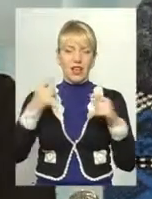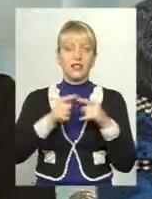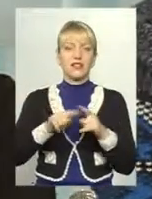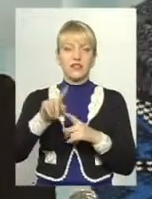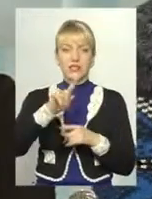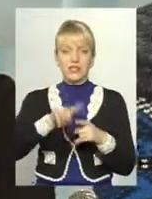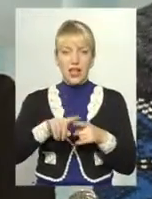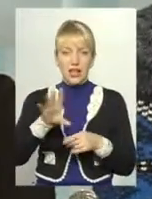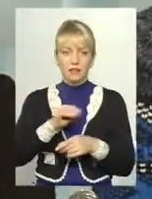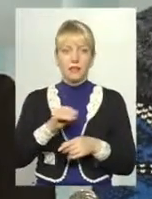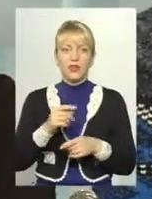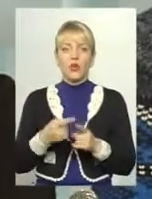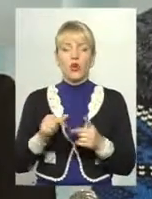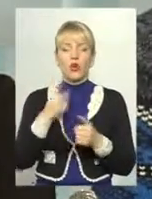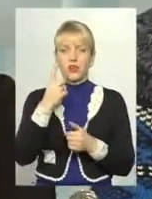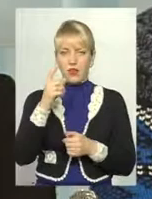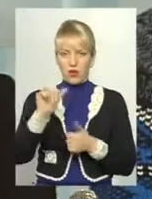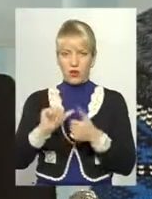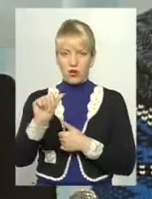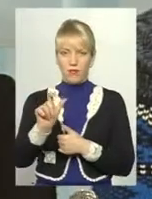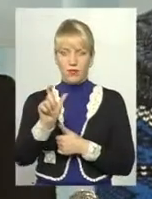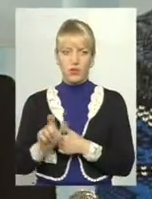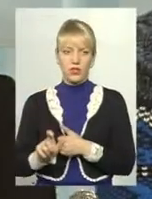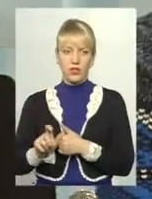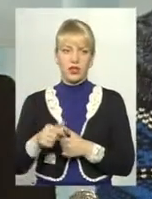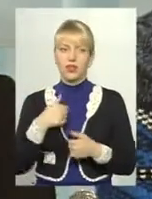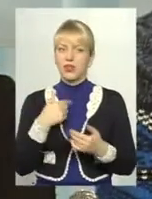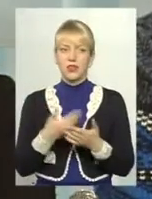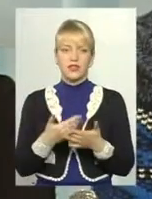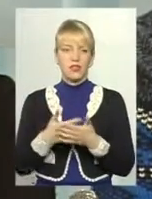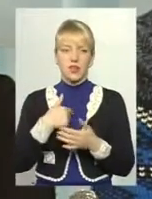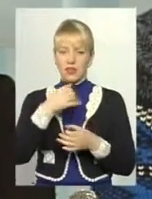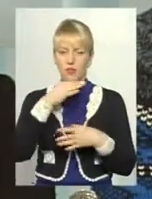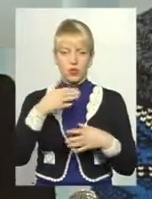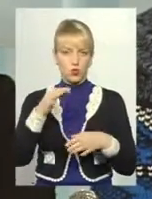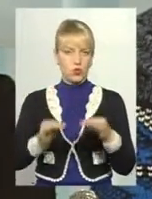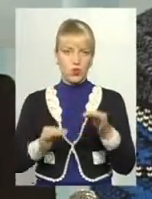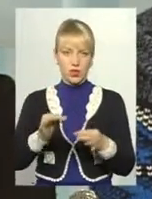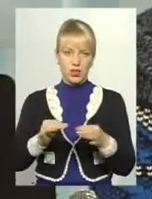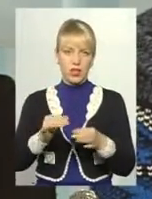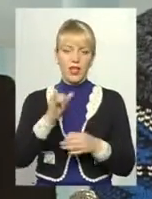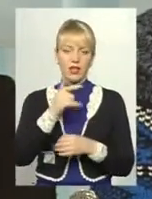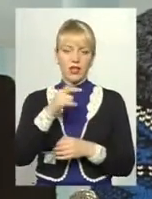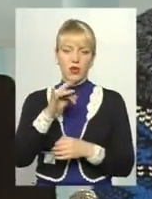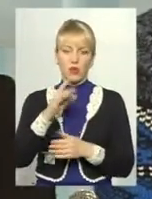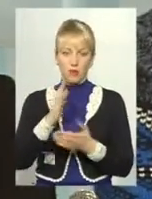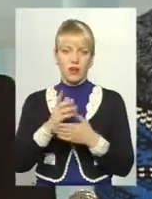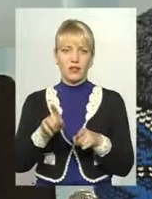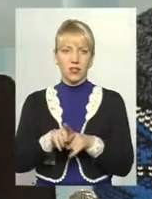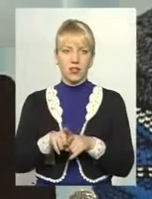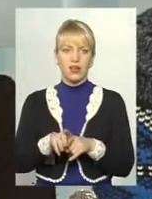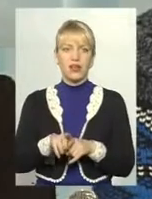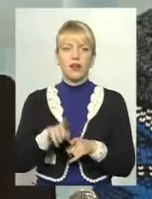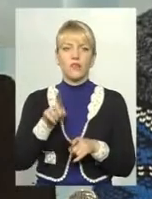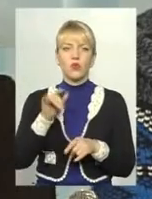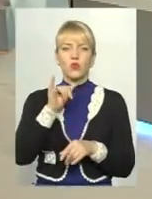що все-таки одна окремо взята людина. Мені здається, ну, я не можу, як це, не судіти, не судими. Ігор просто має таку фішку, в нього таких по